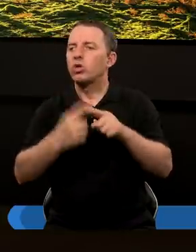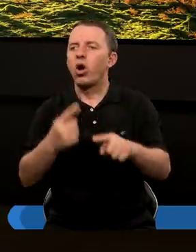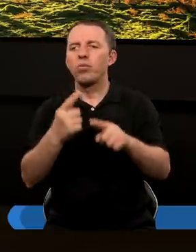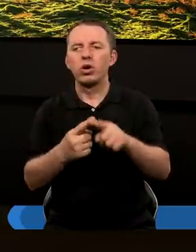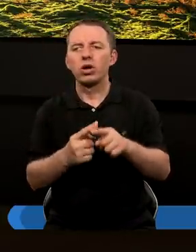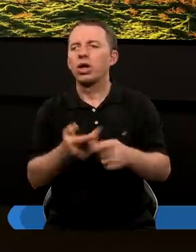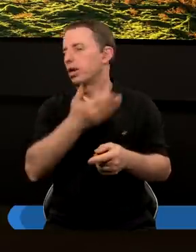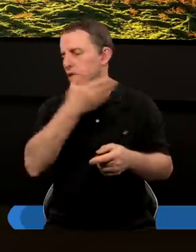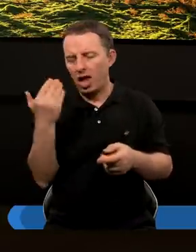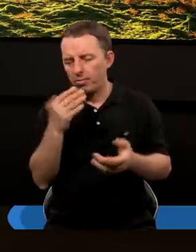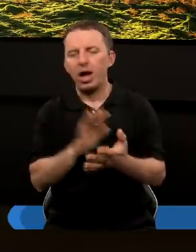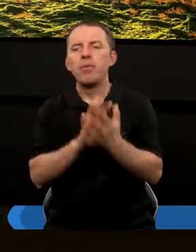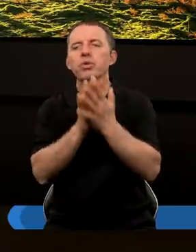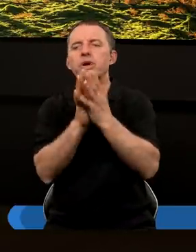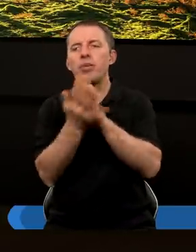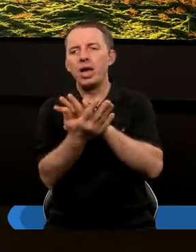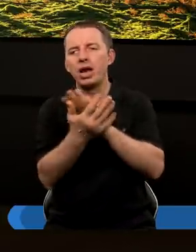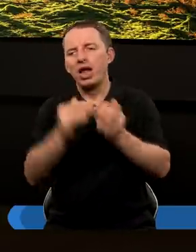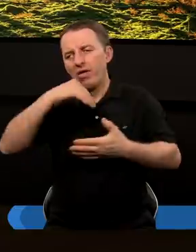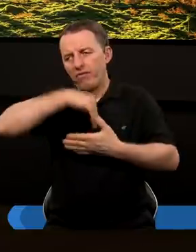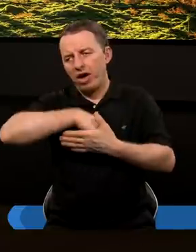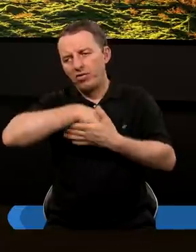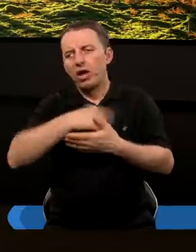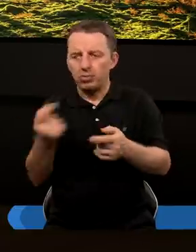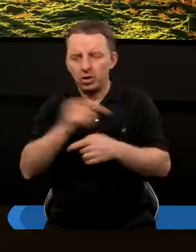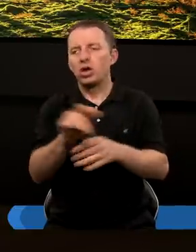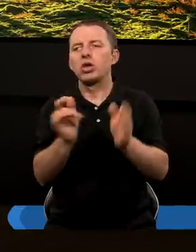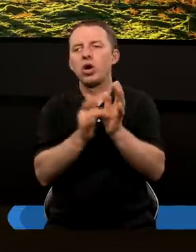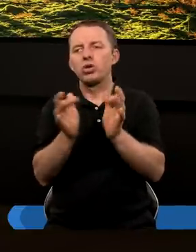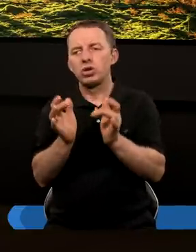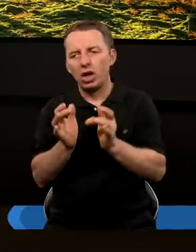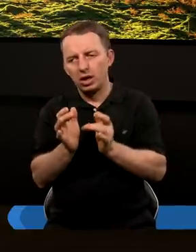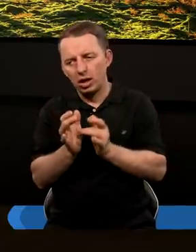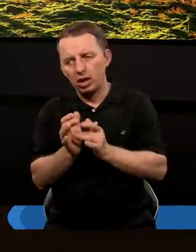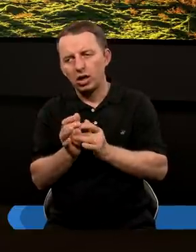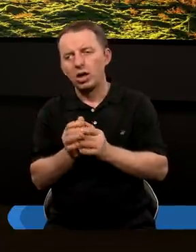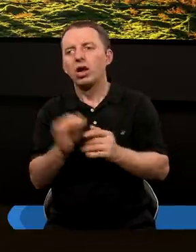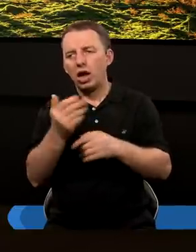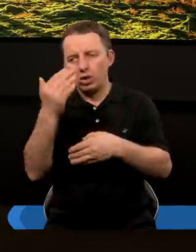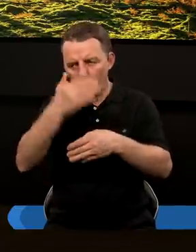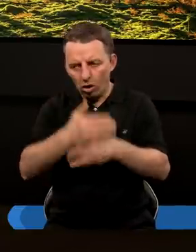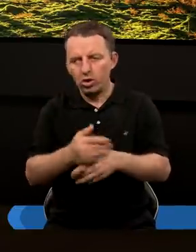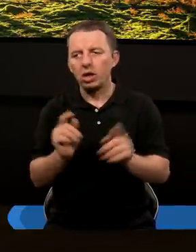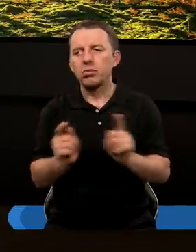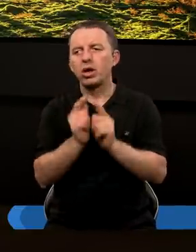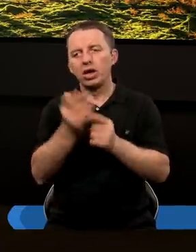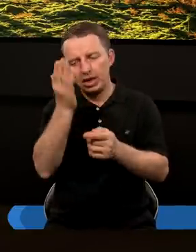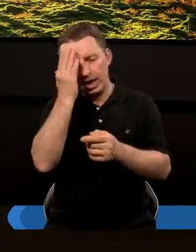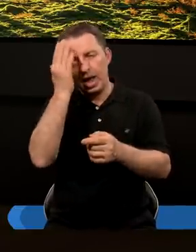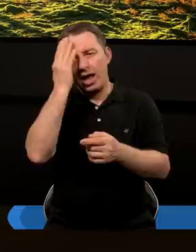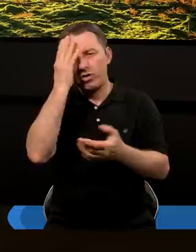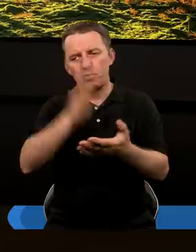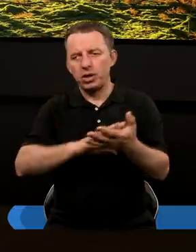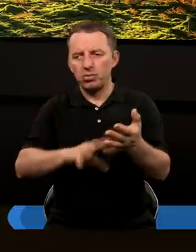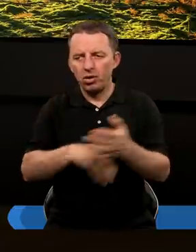Bóg i nie ma tej przemiany wewnętrznej. Pewien człowiek przybył do Pana Jezusa na takie nocne spotkanie i on był znawcą